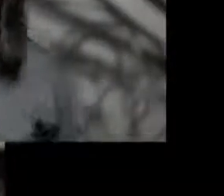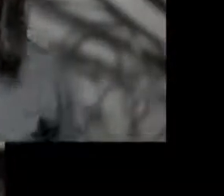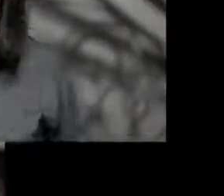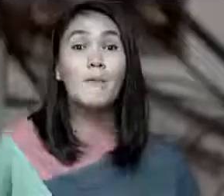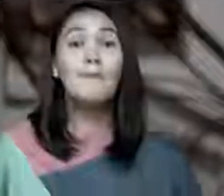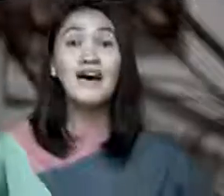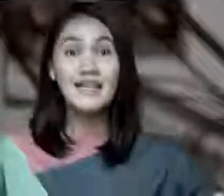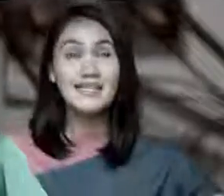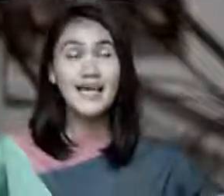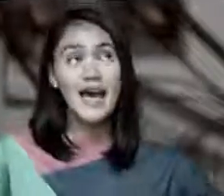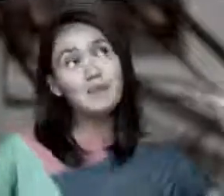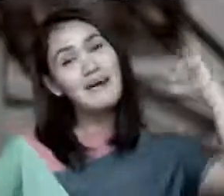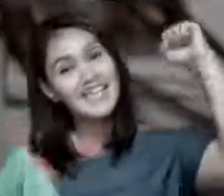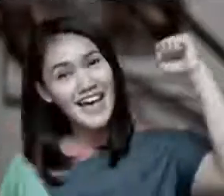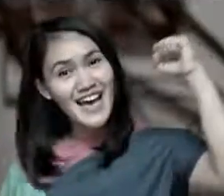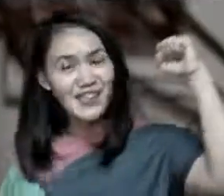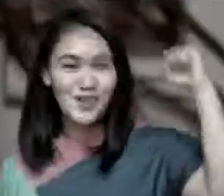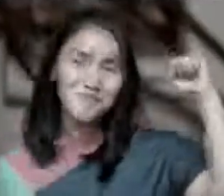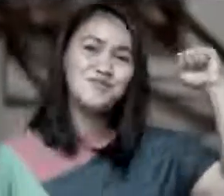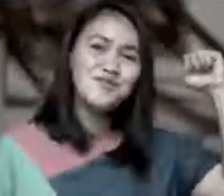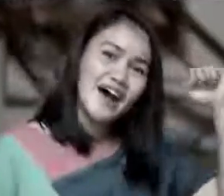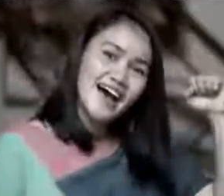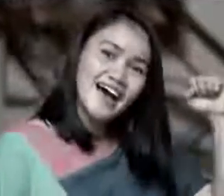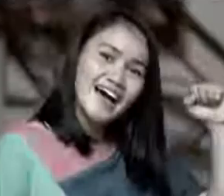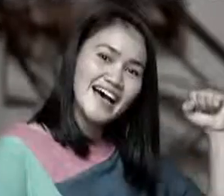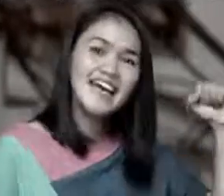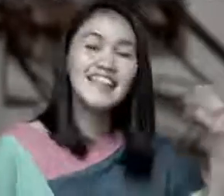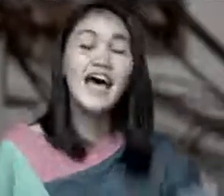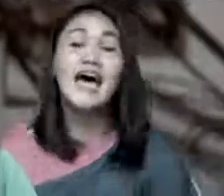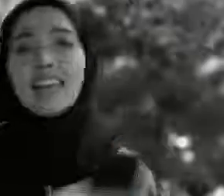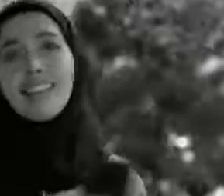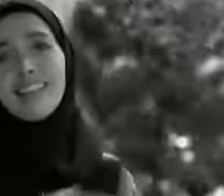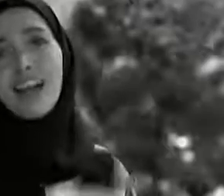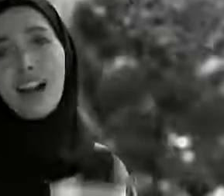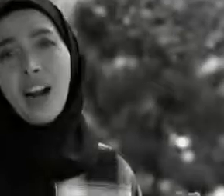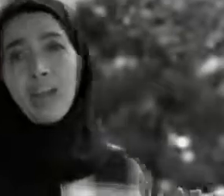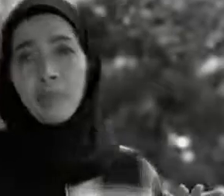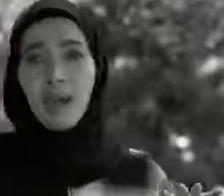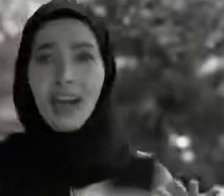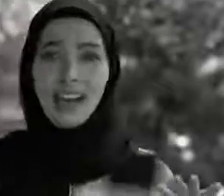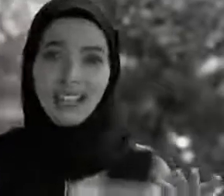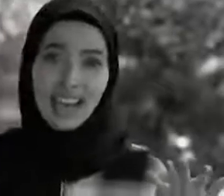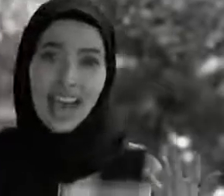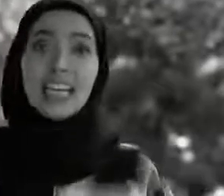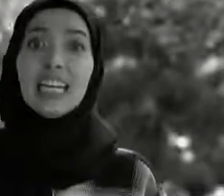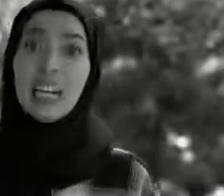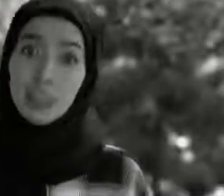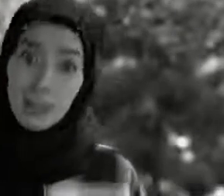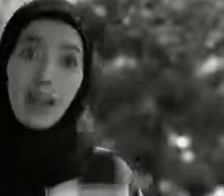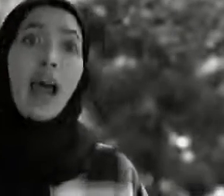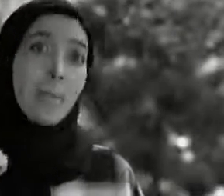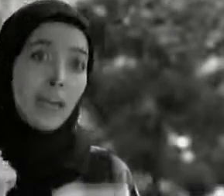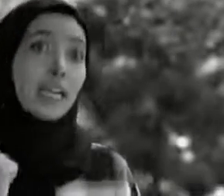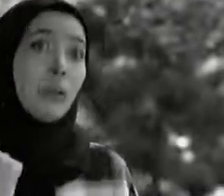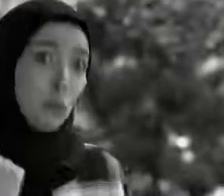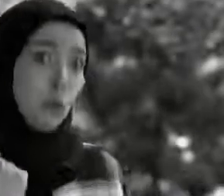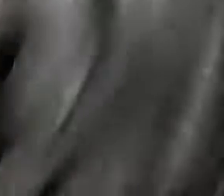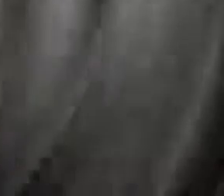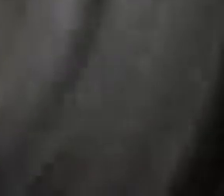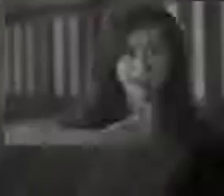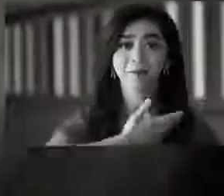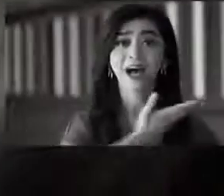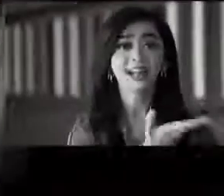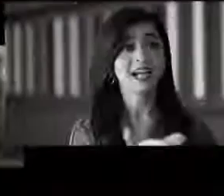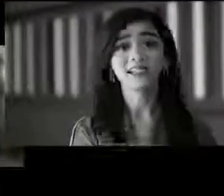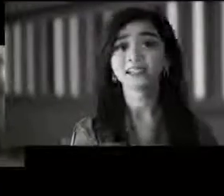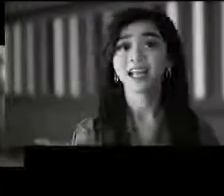iman amakimu badan sehat bangsa kuat kita raih bahagia dengan iman